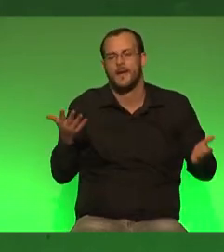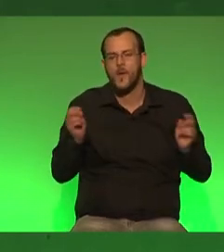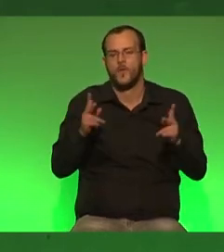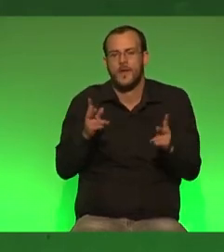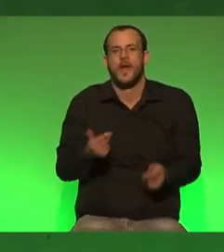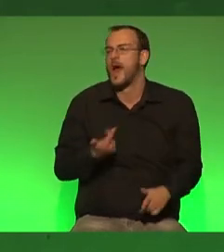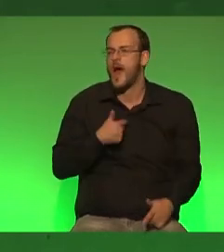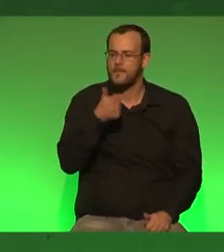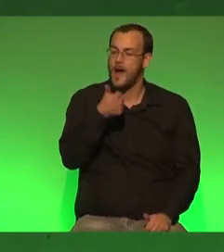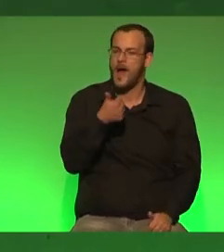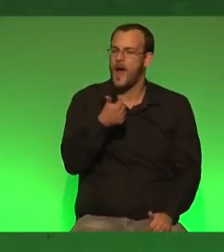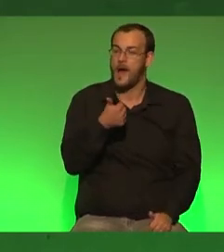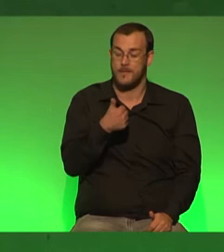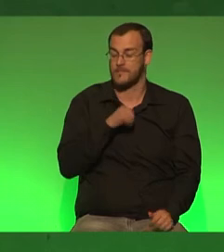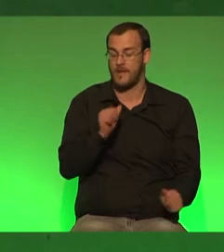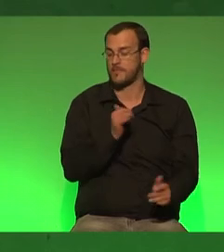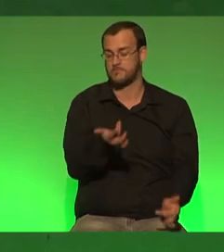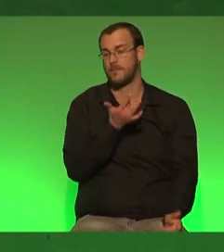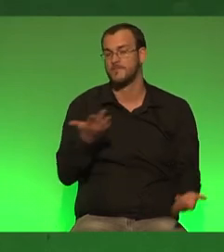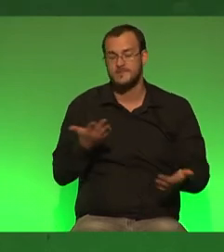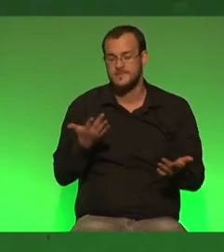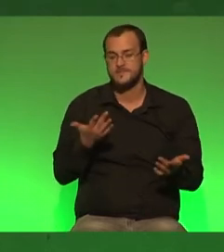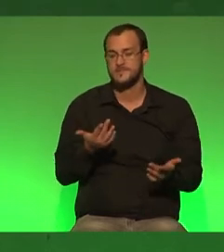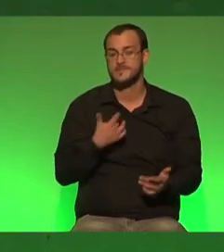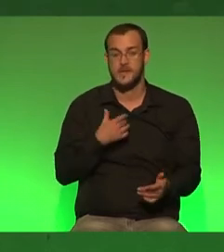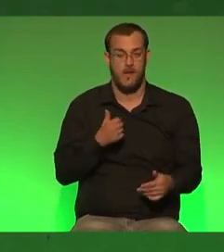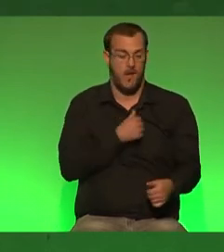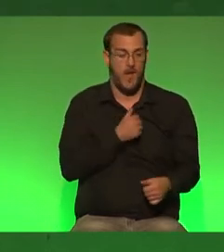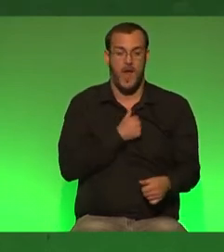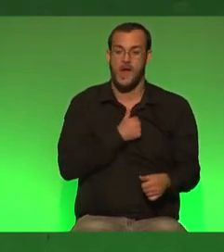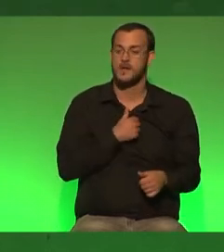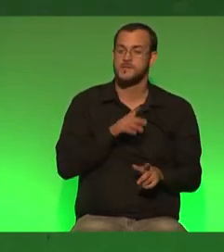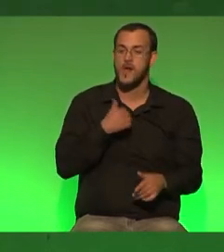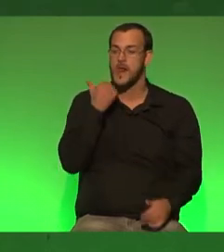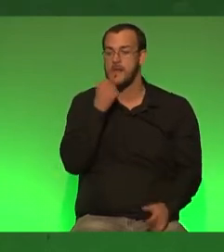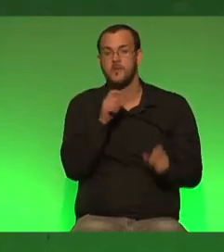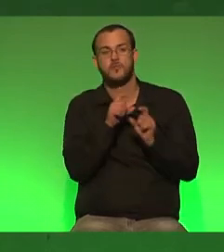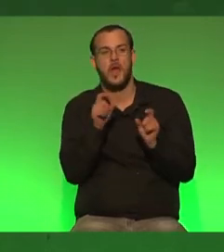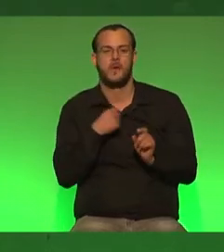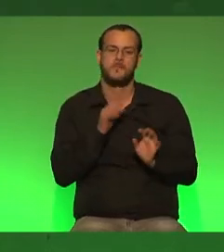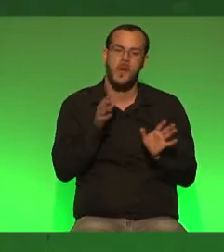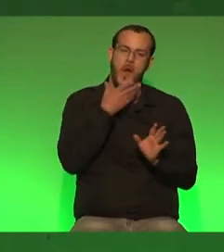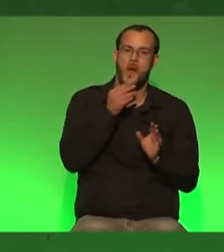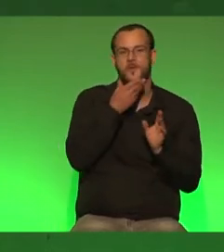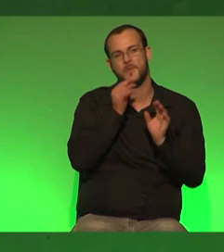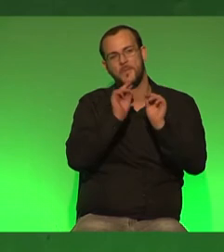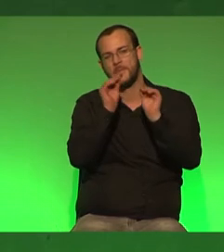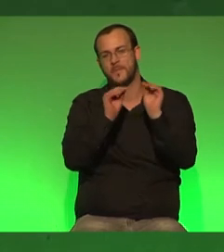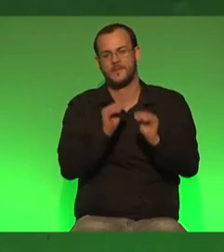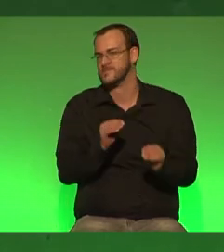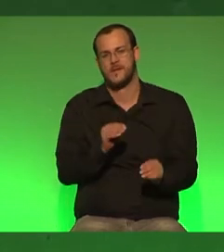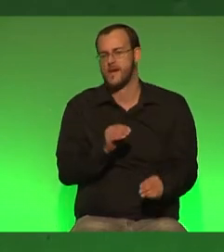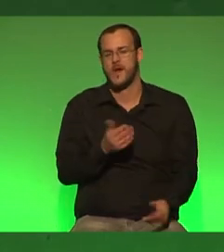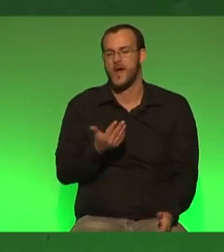finde eine Sache, die kann man mir wirklich nicht vorwerfen. Dass ich mich davor gescheut hätte, unliebsame Themen auf die Tagesordnung zu setzen. Und als